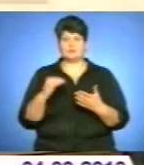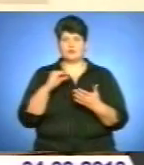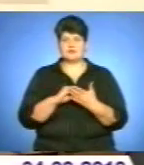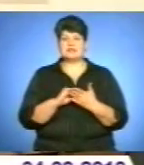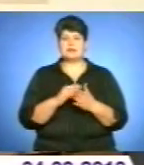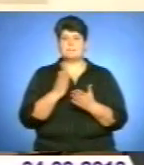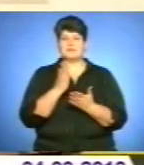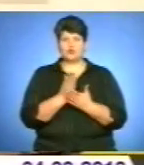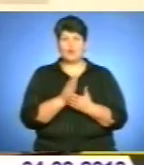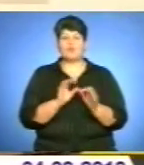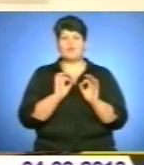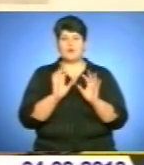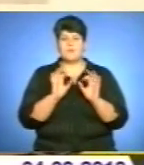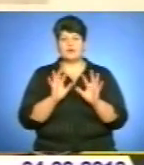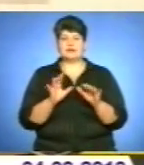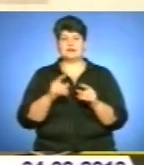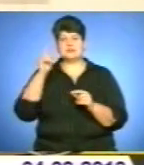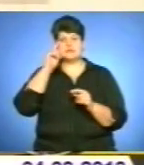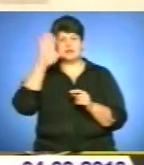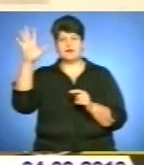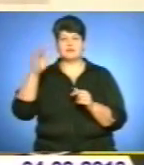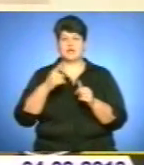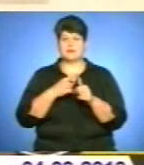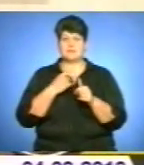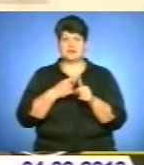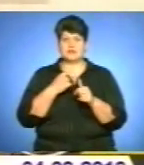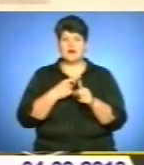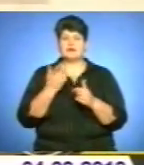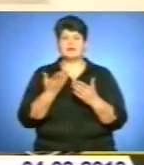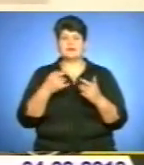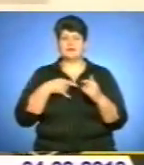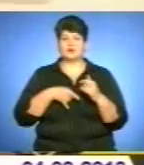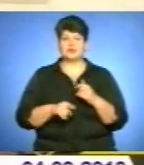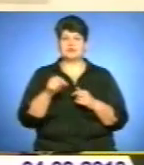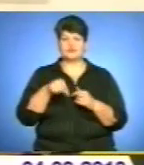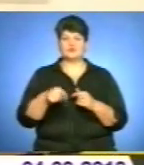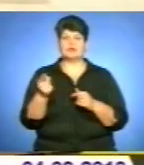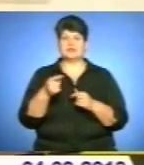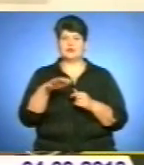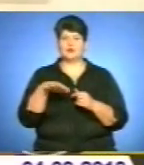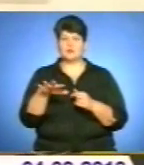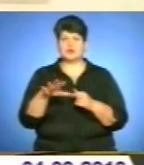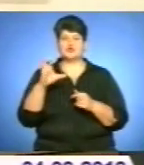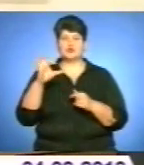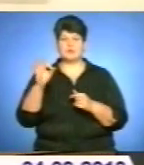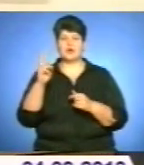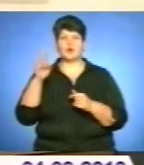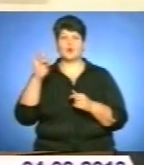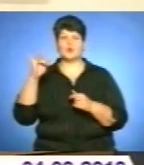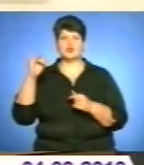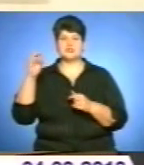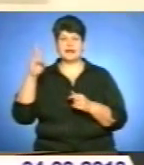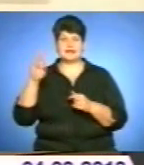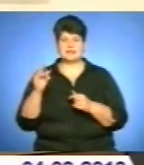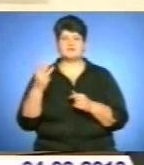пропагувати славні імена ті, які народилися на Тернопілі. Серед них Соломія Крушеницька, ми вже три рази